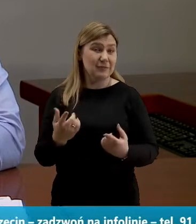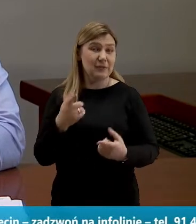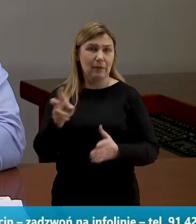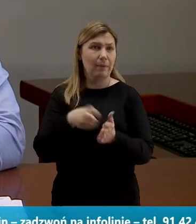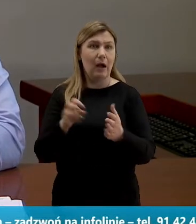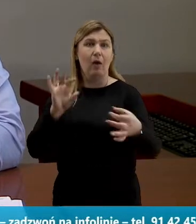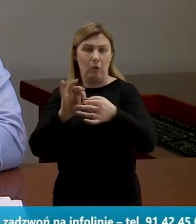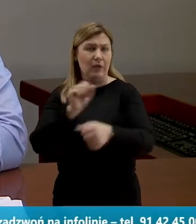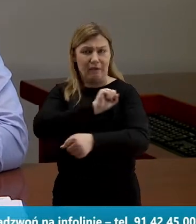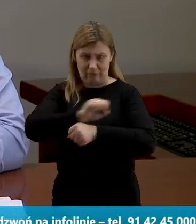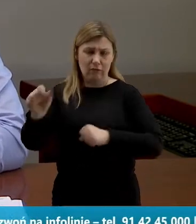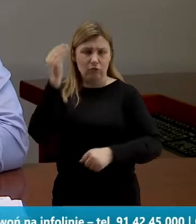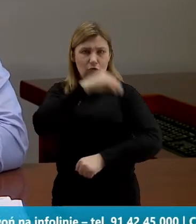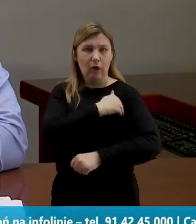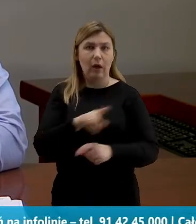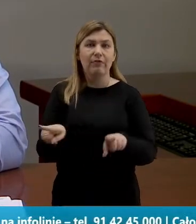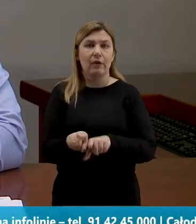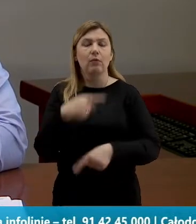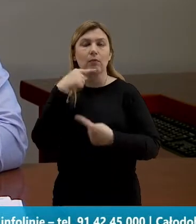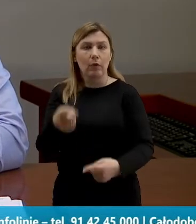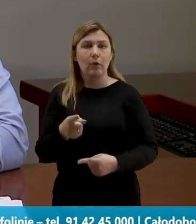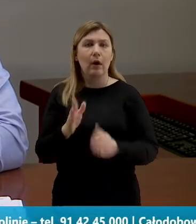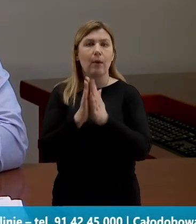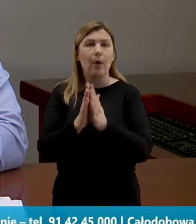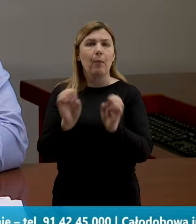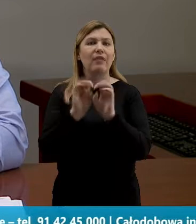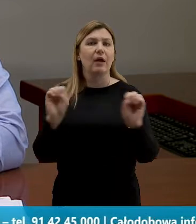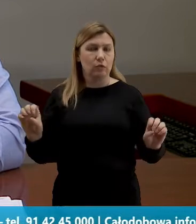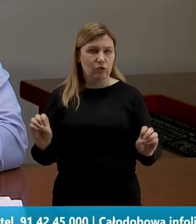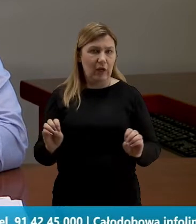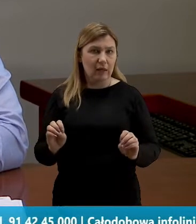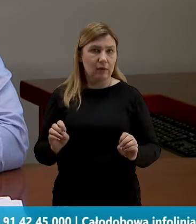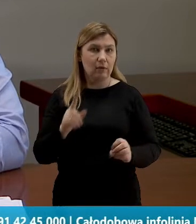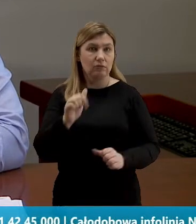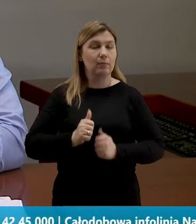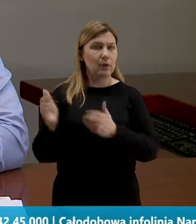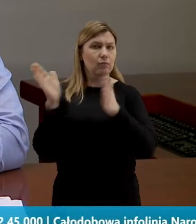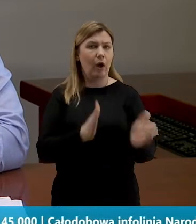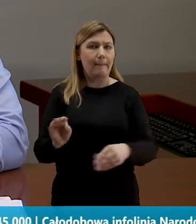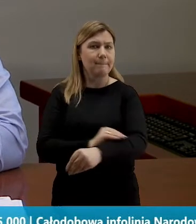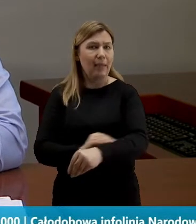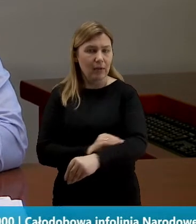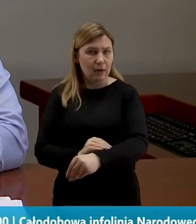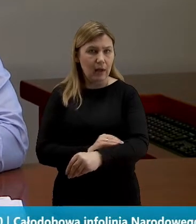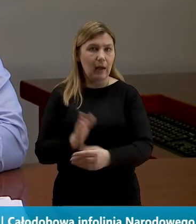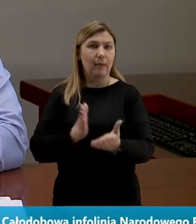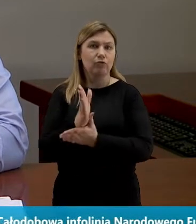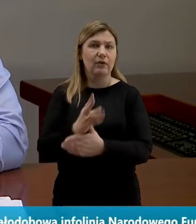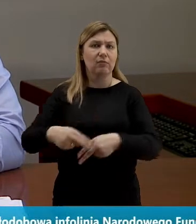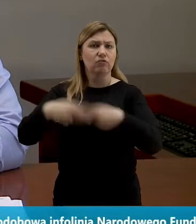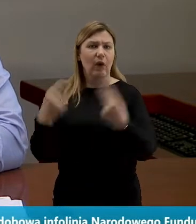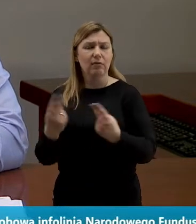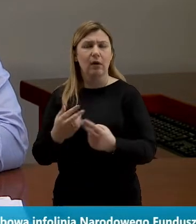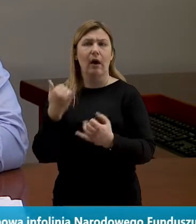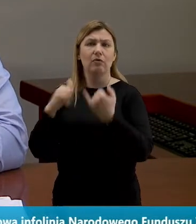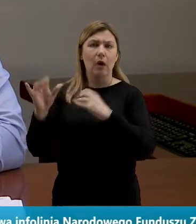braku kontaktu ze szkołą. Mówię także o tym dlatego, że poprosiliśmy nauczycieli o to, aby przygotowywali materiały i za pośrednictwem dziennika czy